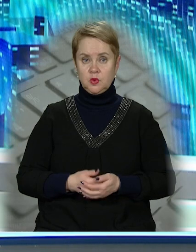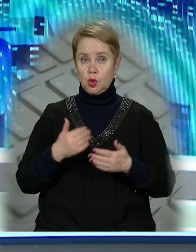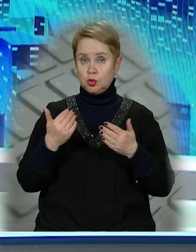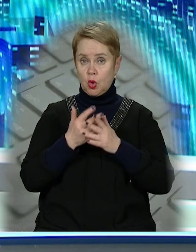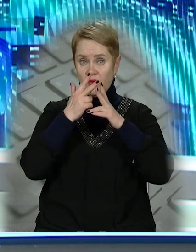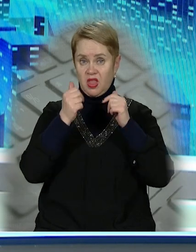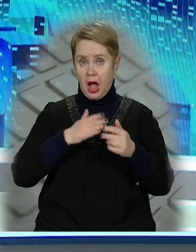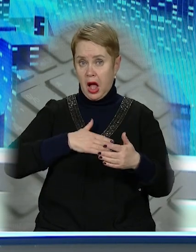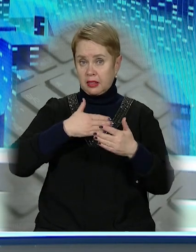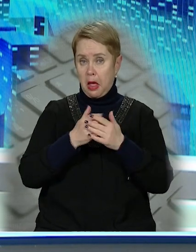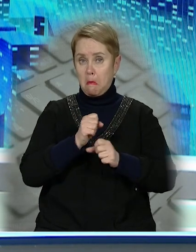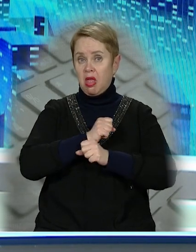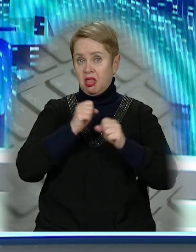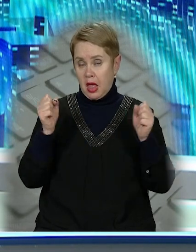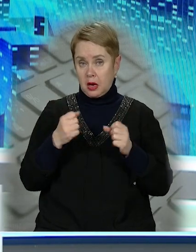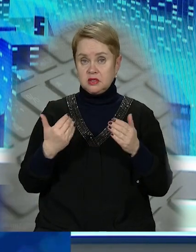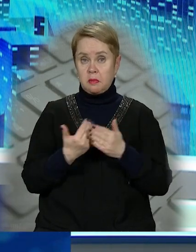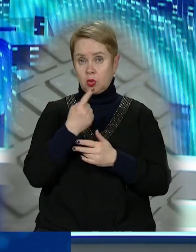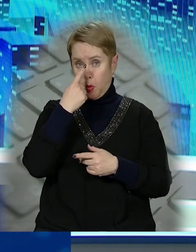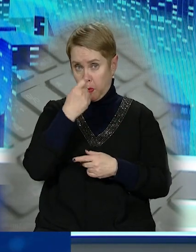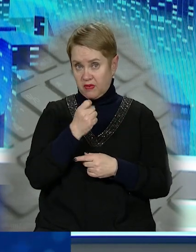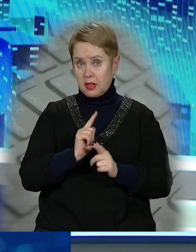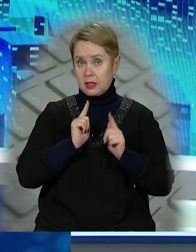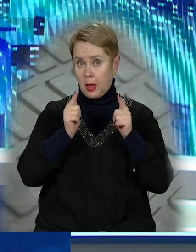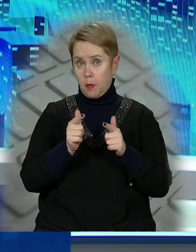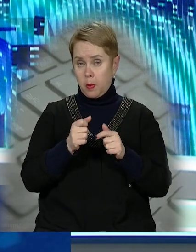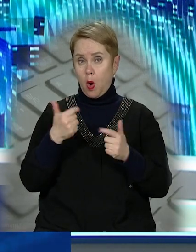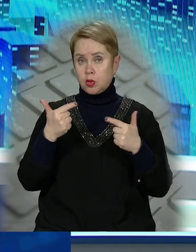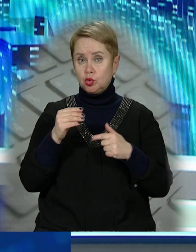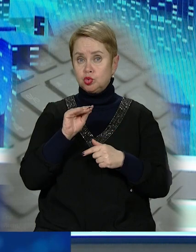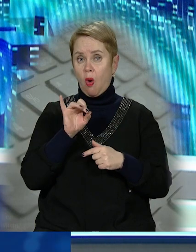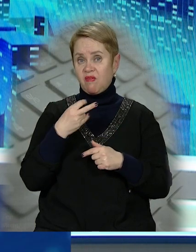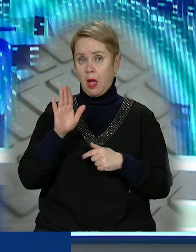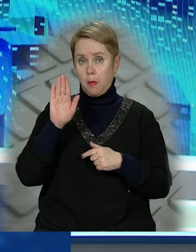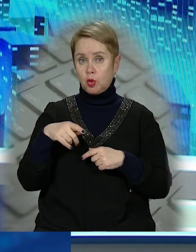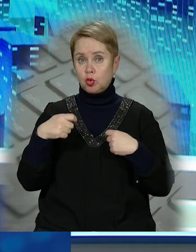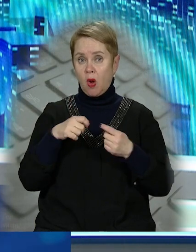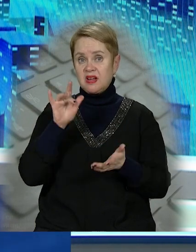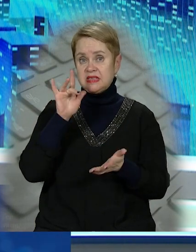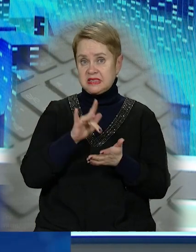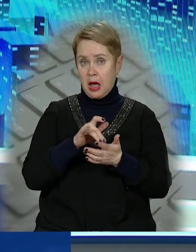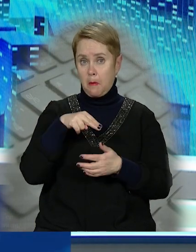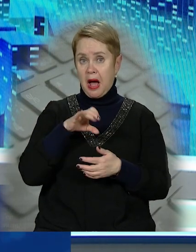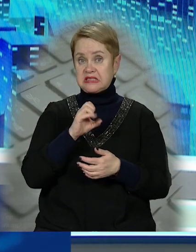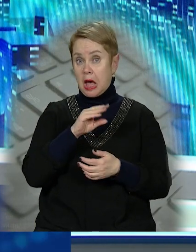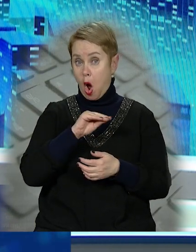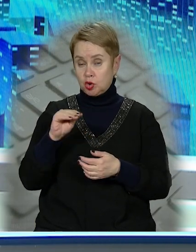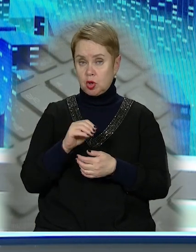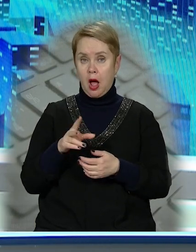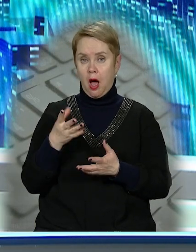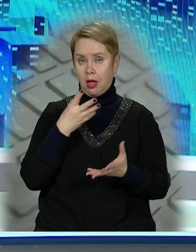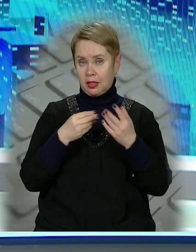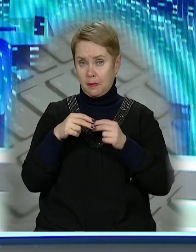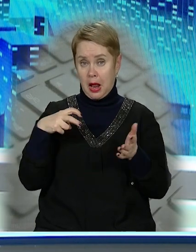І знову у Дніпрі активізувалися Мінери. Перед першу таке повідомлення надійшло про готель «Жовтневий», потім про торговельний центр «Пасаж». В